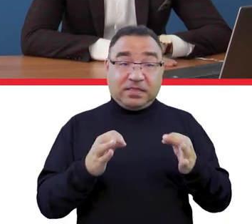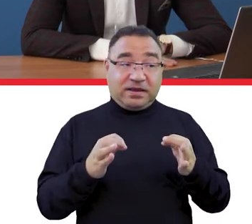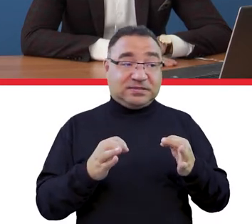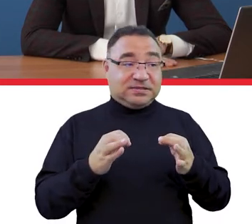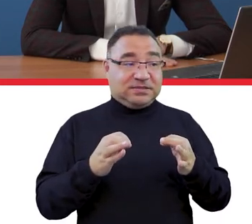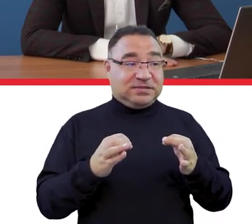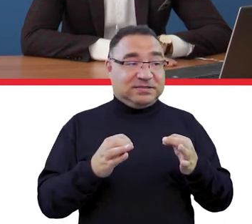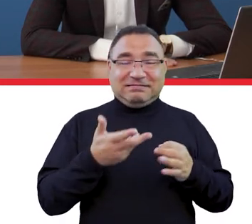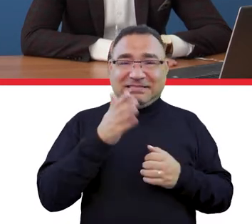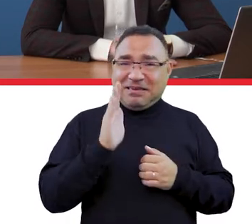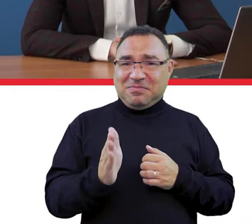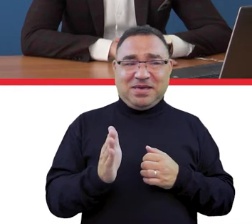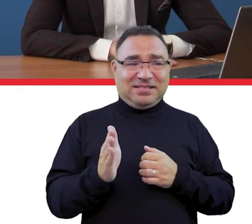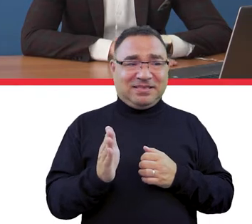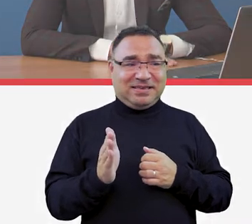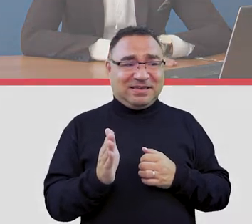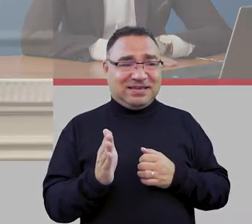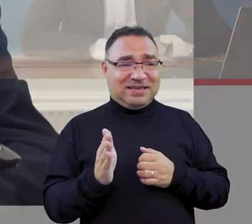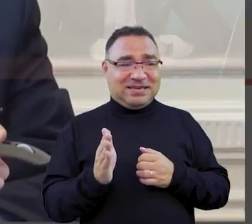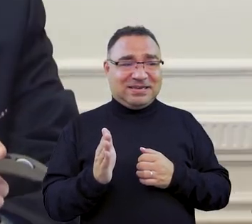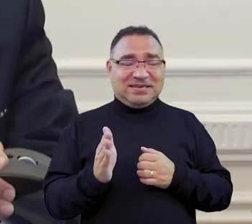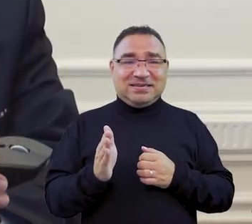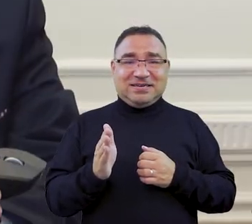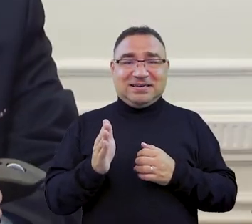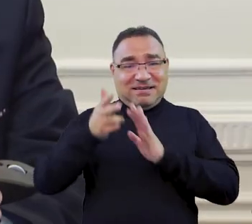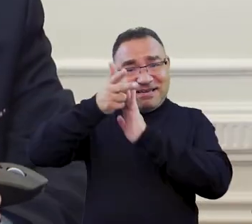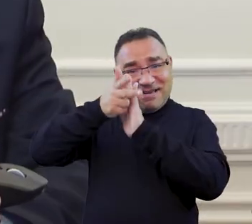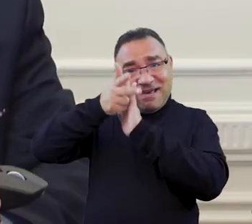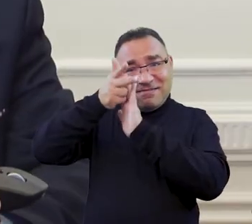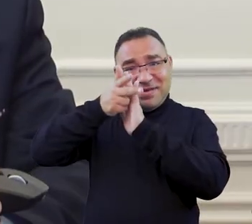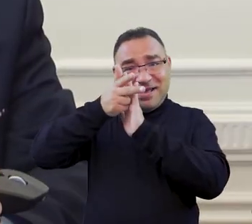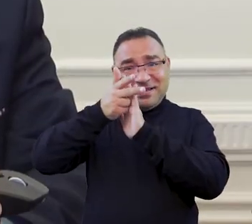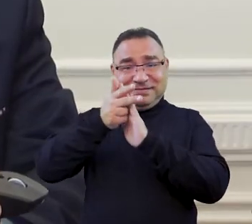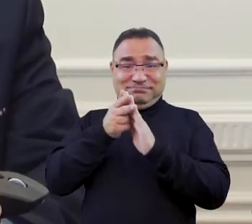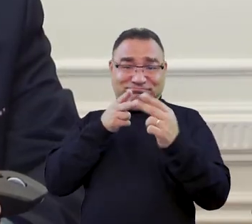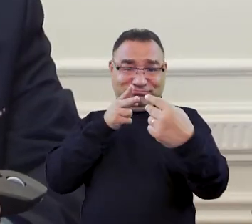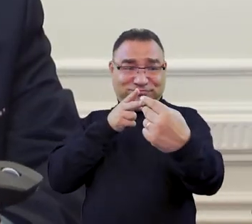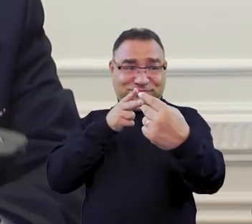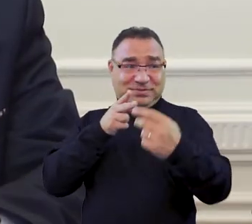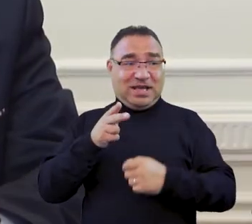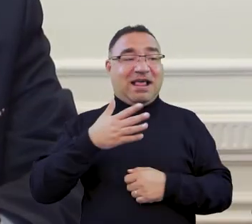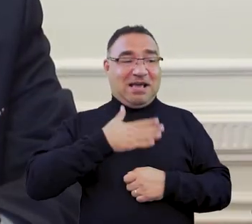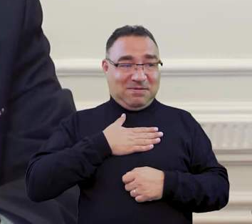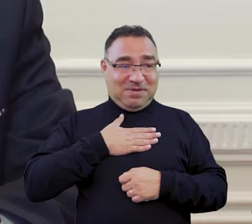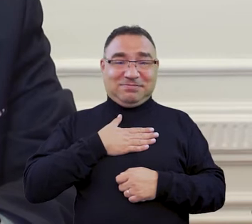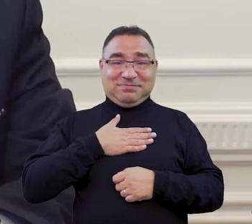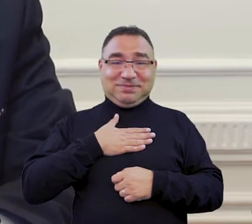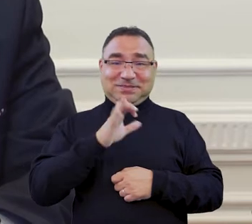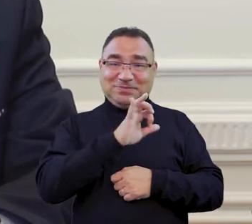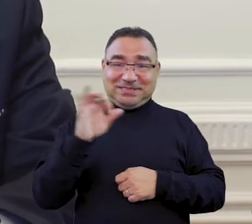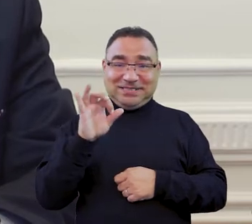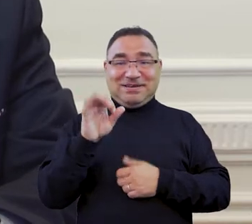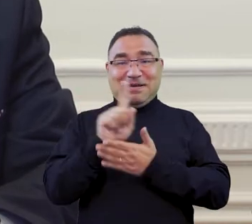Państwo, że bardzo symbolicznie nie będę przedstawiał, bo kamery są ustawione, komputera, ale tutaj mam